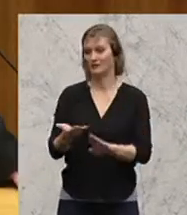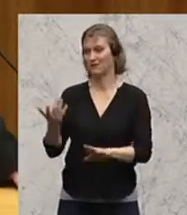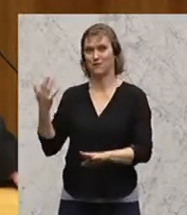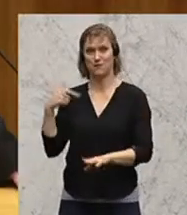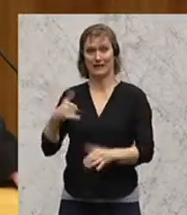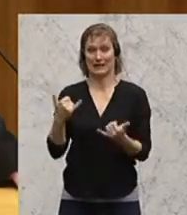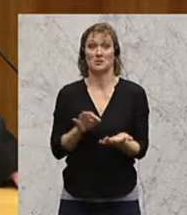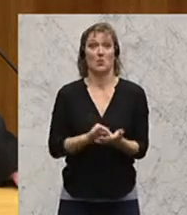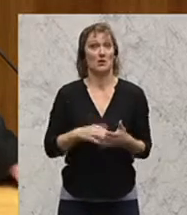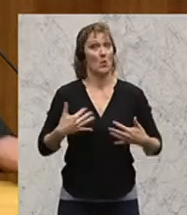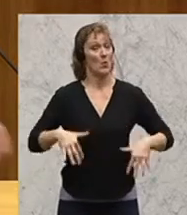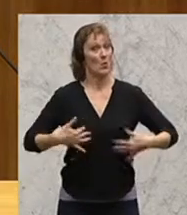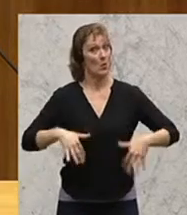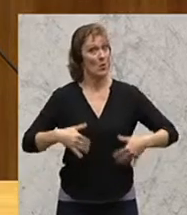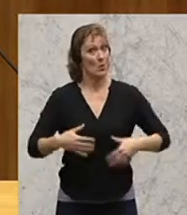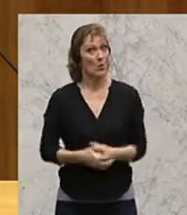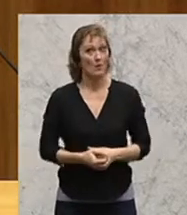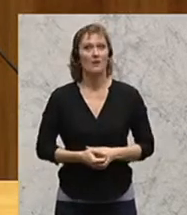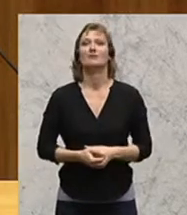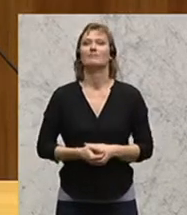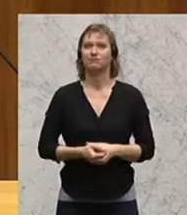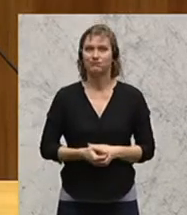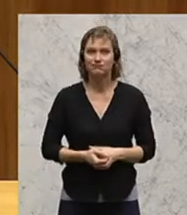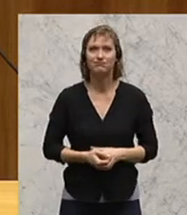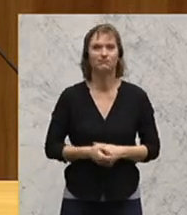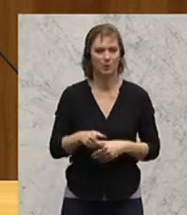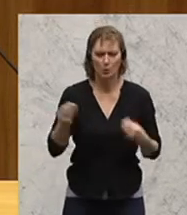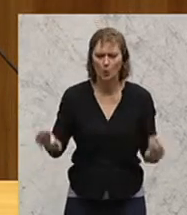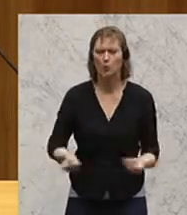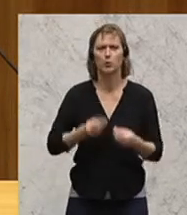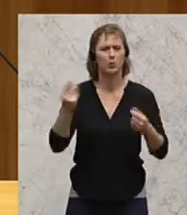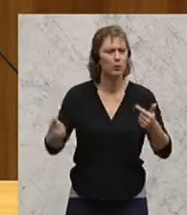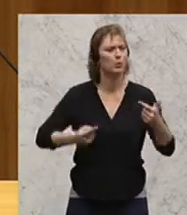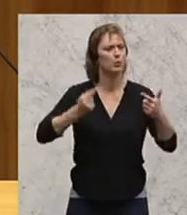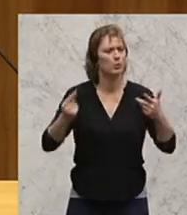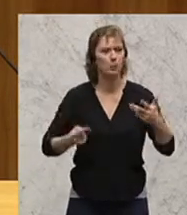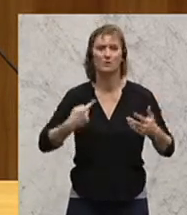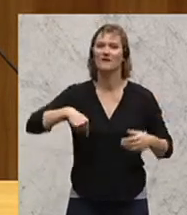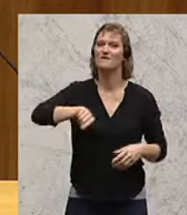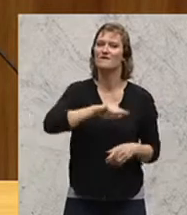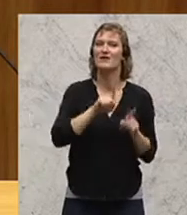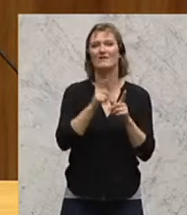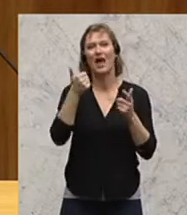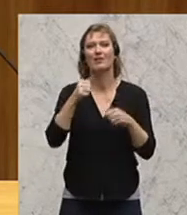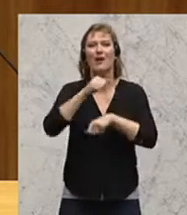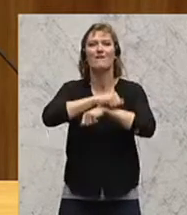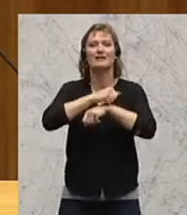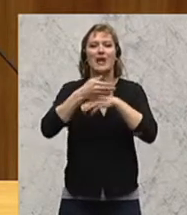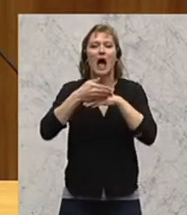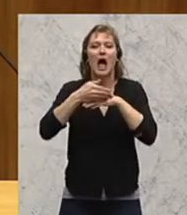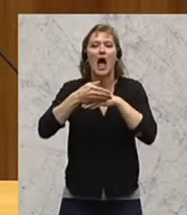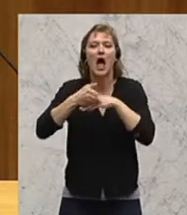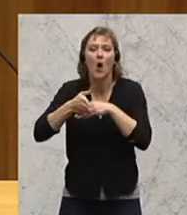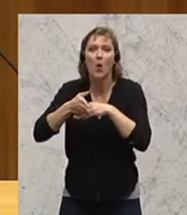derzeit der Fall ist. Und das waren alles Gründe, die uns ein Fenster geöffnet haben,